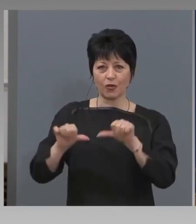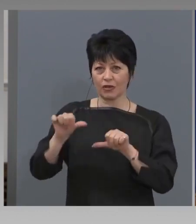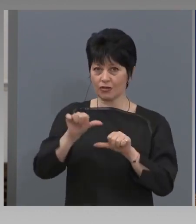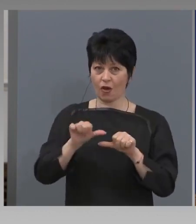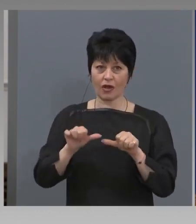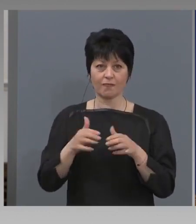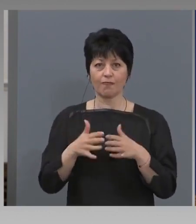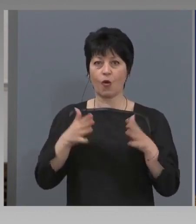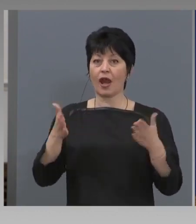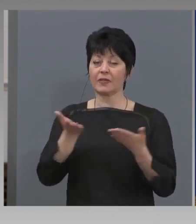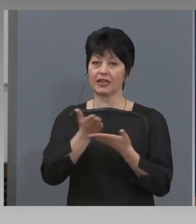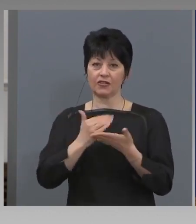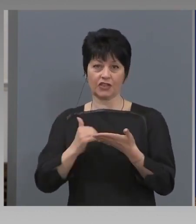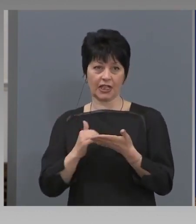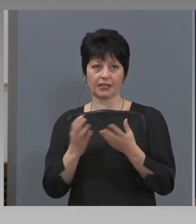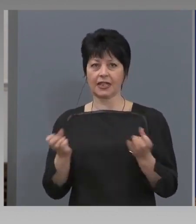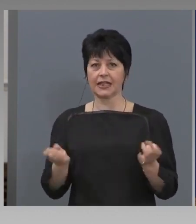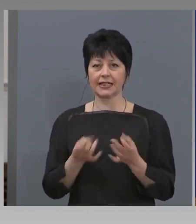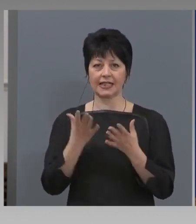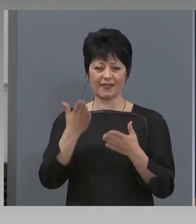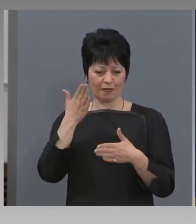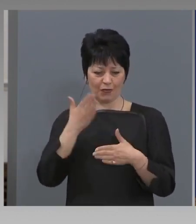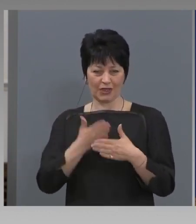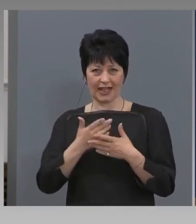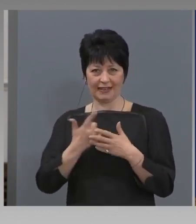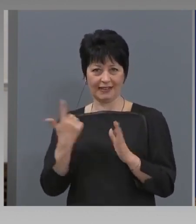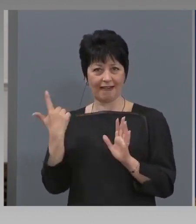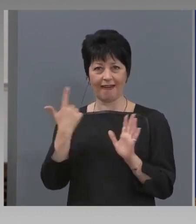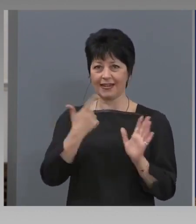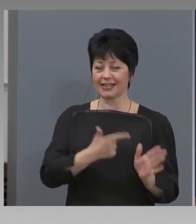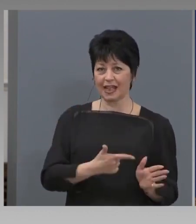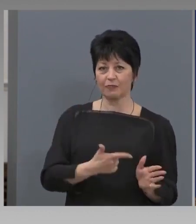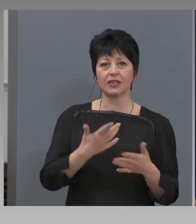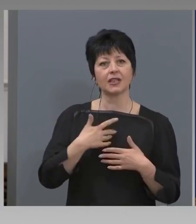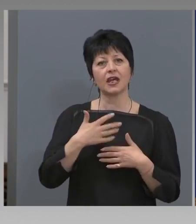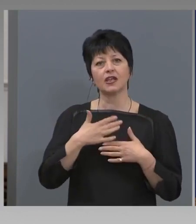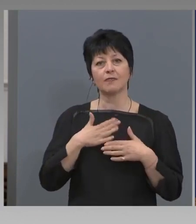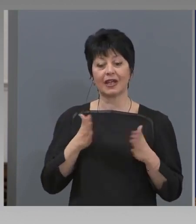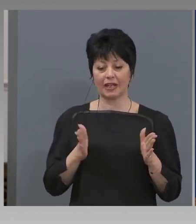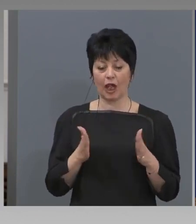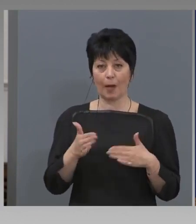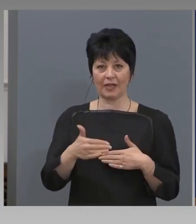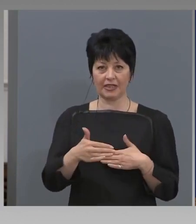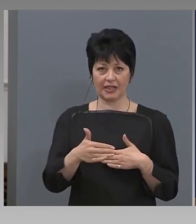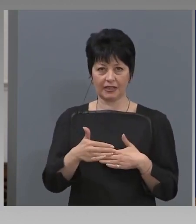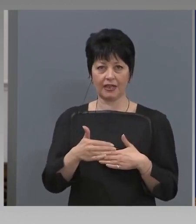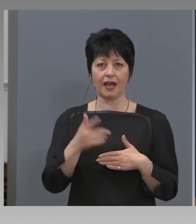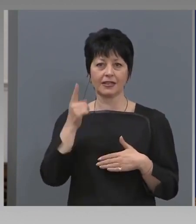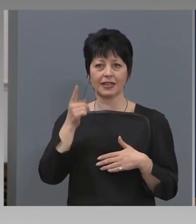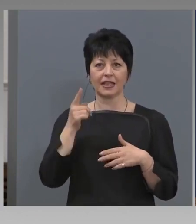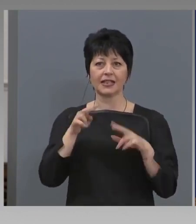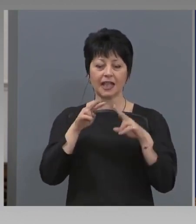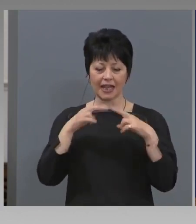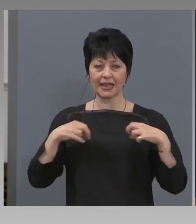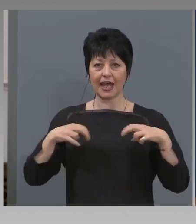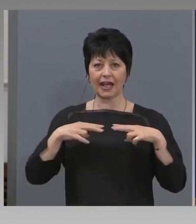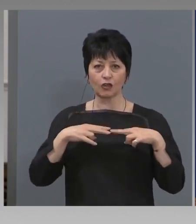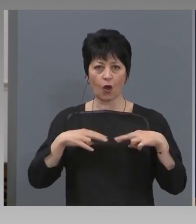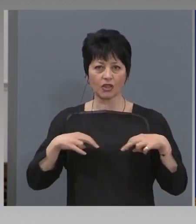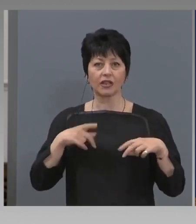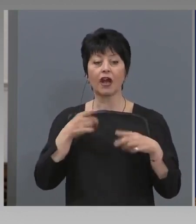от които бяха създадени през последните седмици, имат капацитет за ПСР диагностика, защото това е